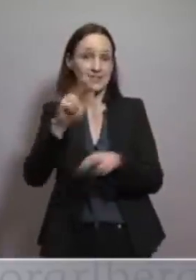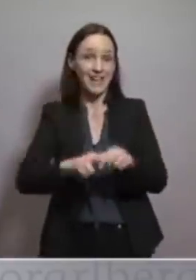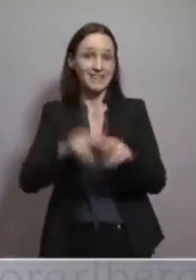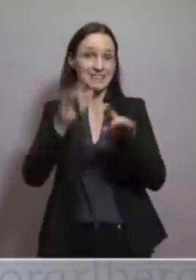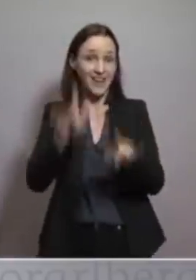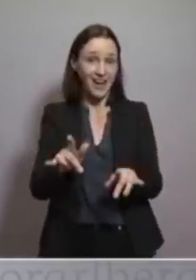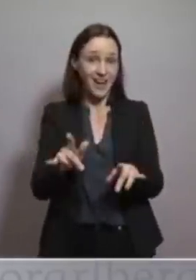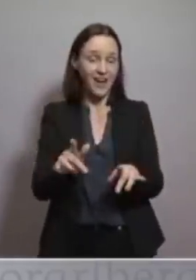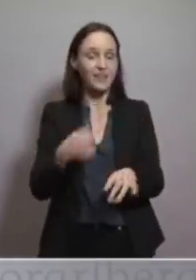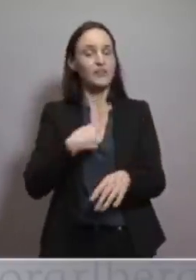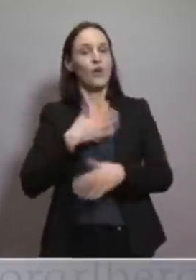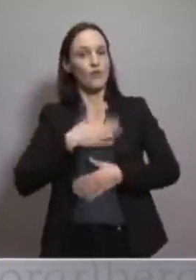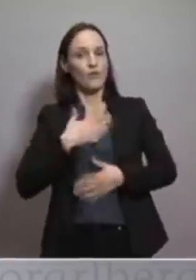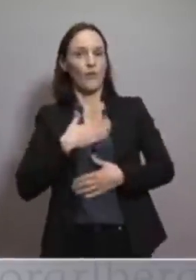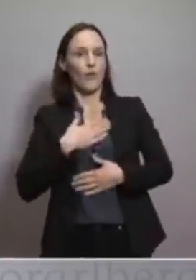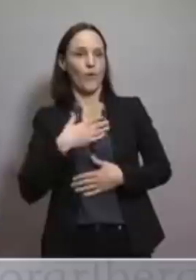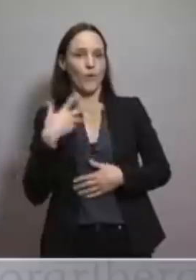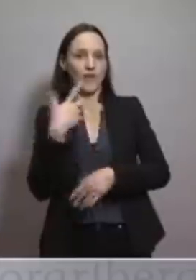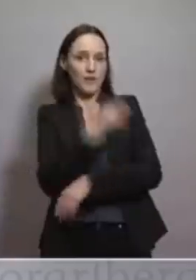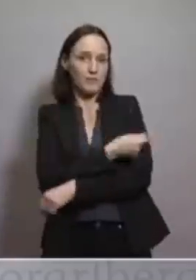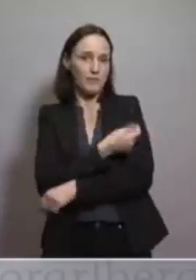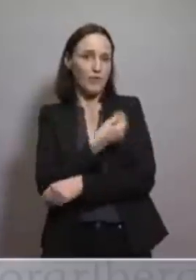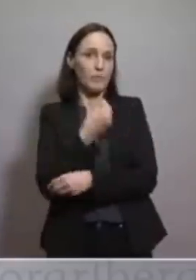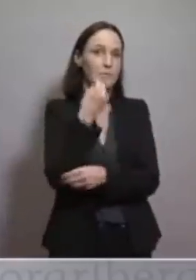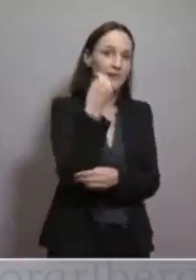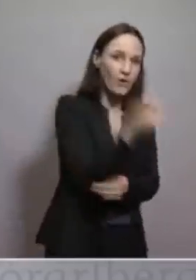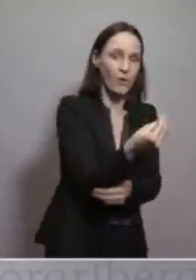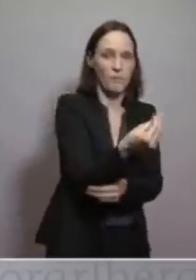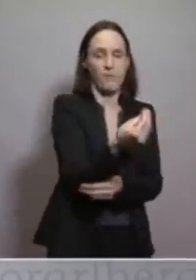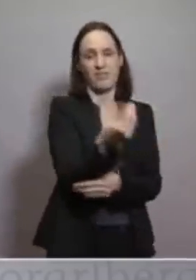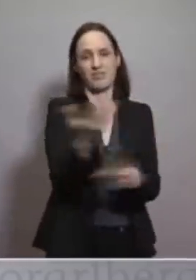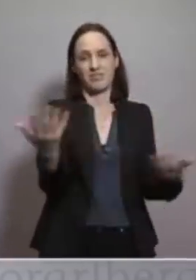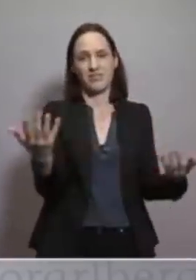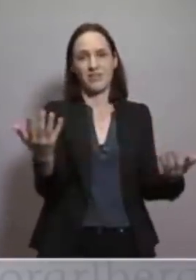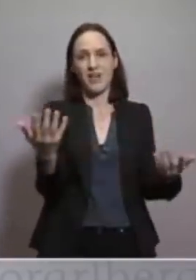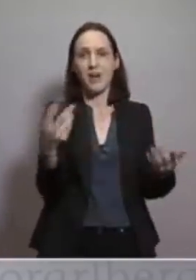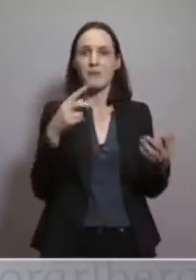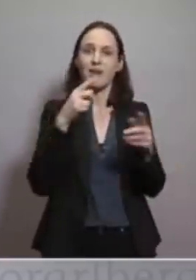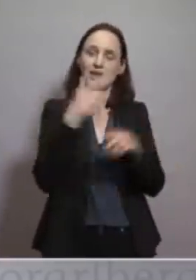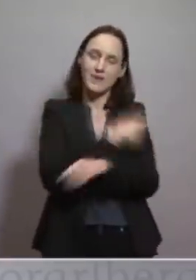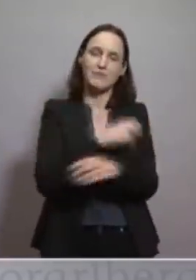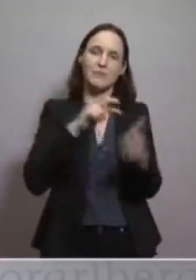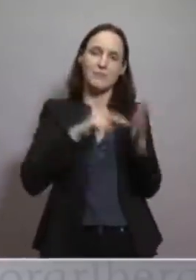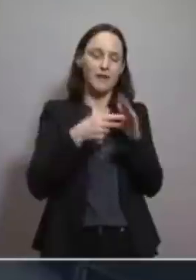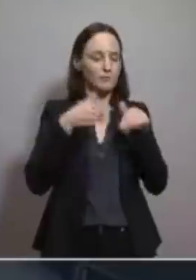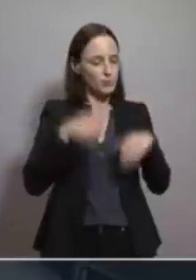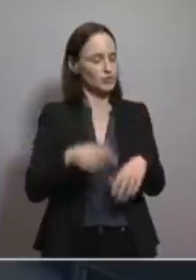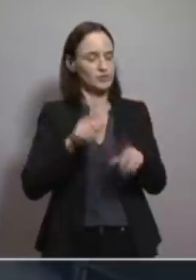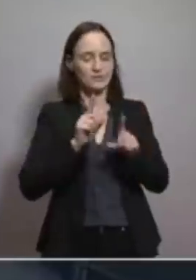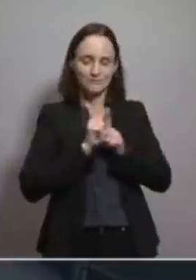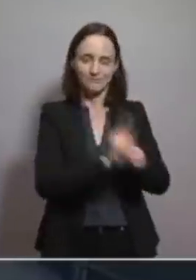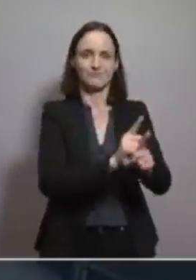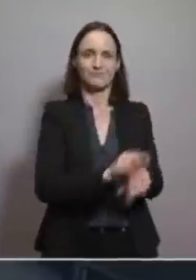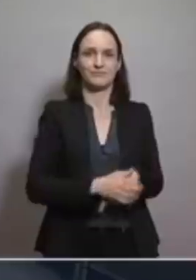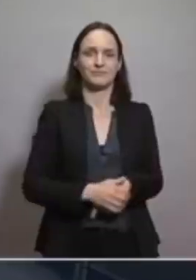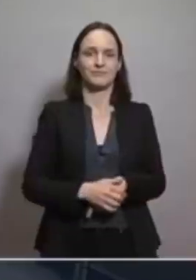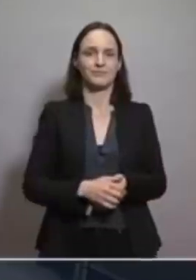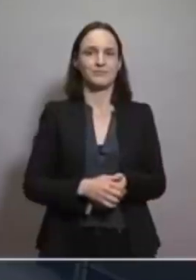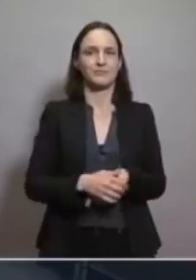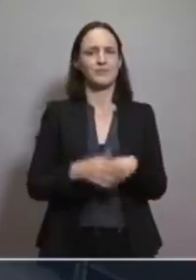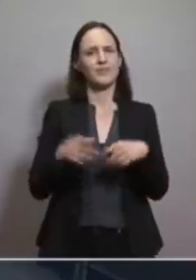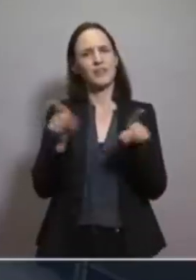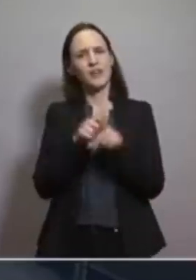Ich bin froh, wenn sie verimpft wird, aber es muss klar gelten, Impfplans einzuhalten. Das ist ja auch die Frage, warum der